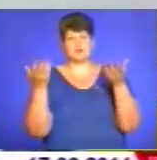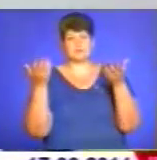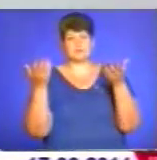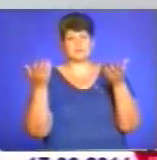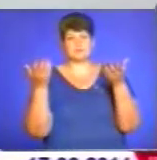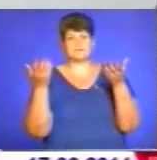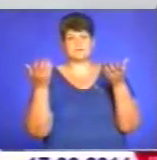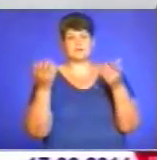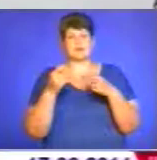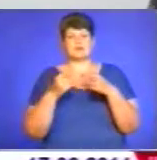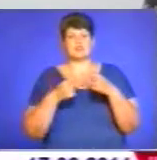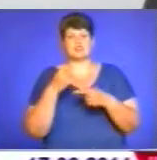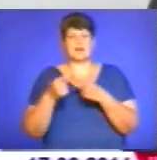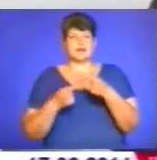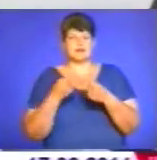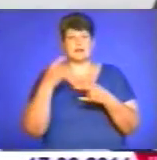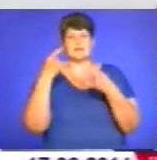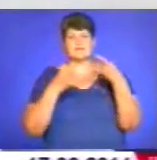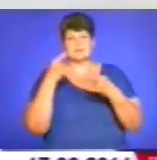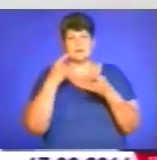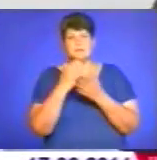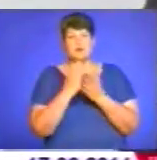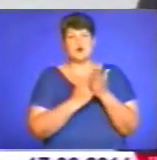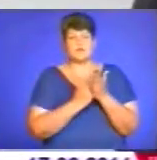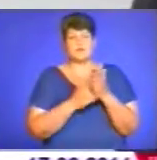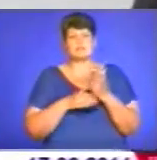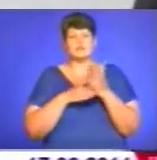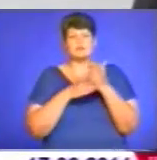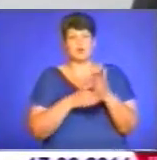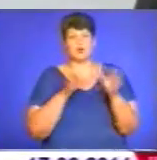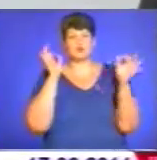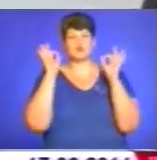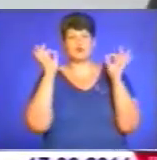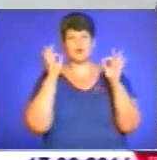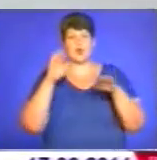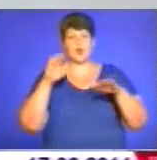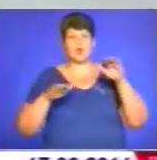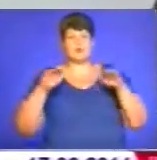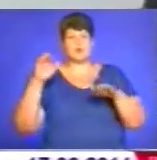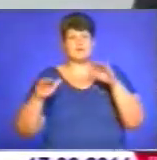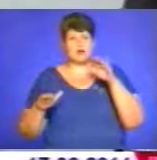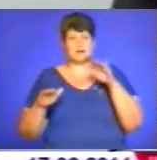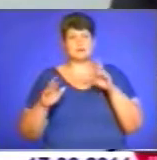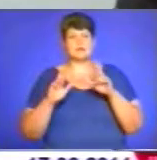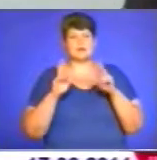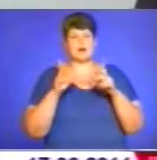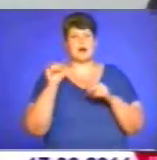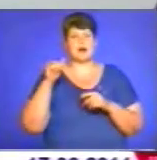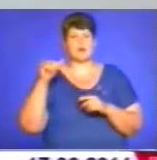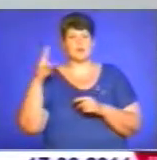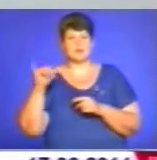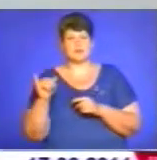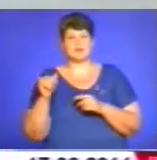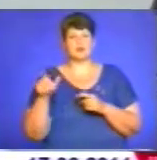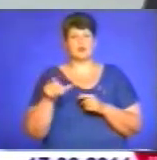через телевізійний, програмування за допомогою звукових коливань, як через аудіодоріжки, так